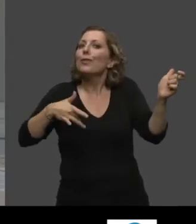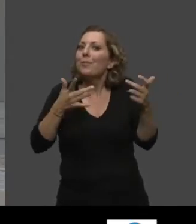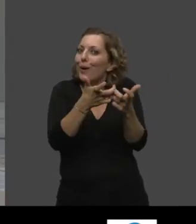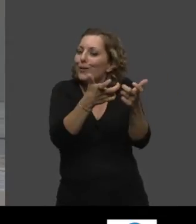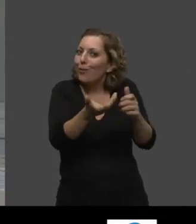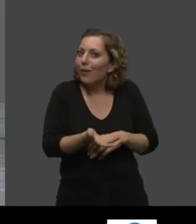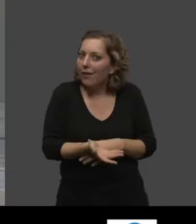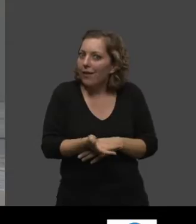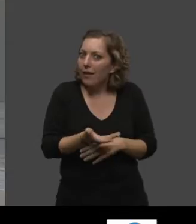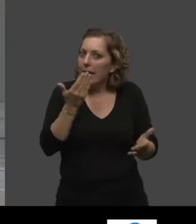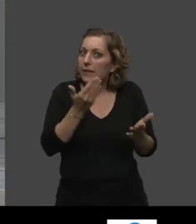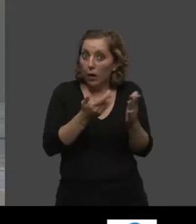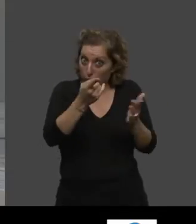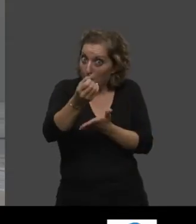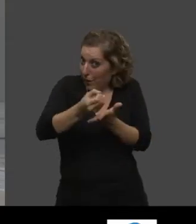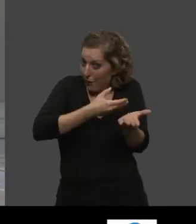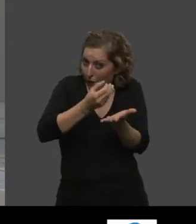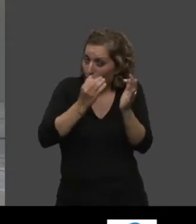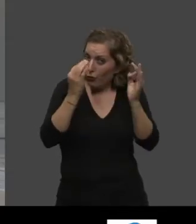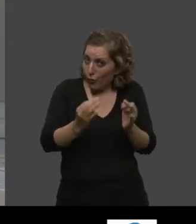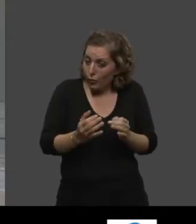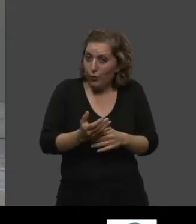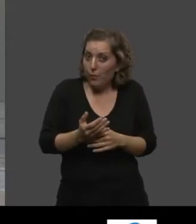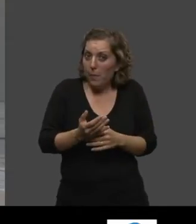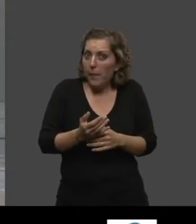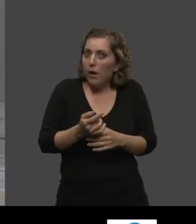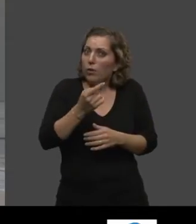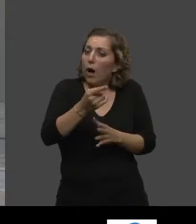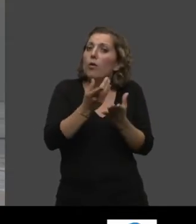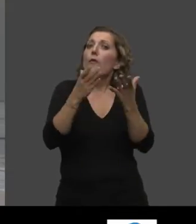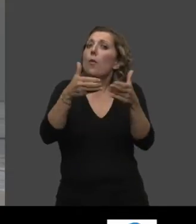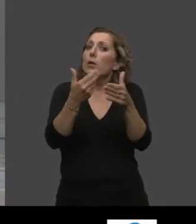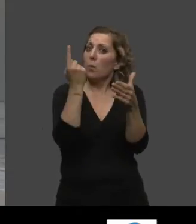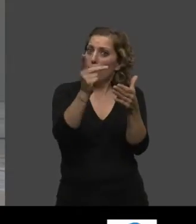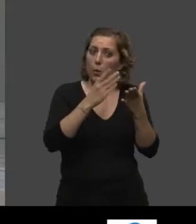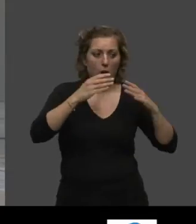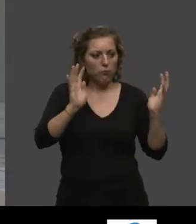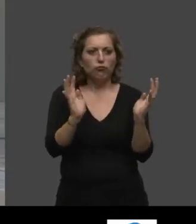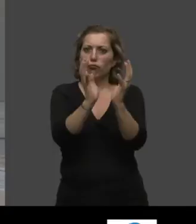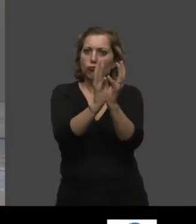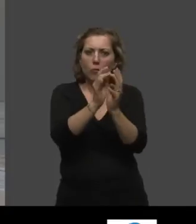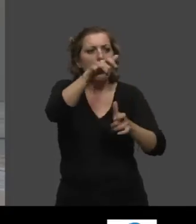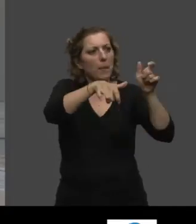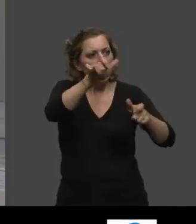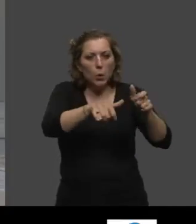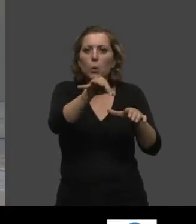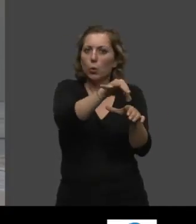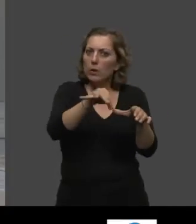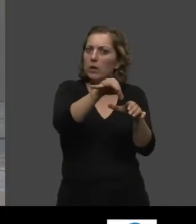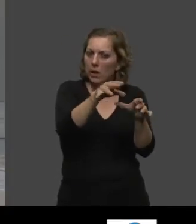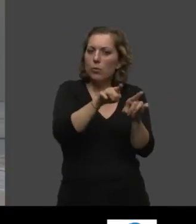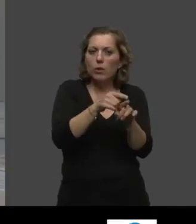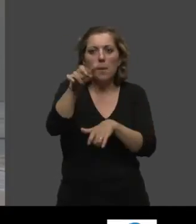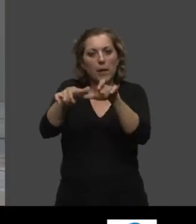Et vous dites très bien que vous recevez dans vos formations des cuisiniers, mais aussi des personnes qui travaillent en